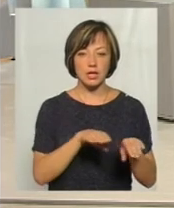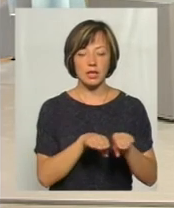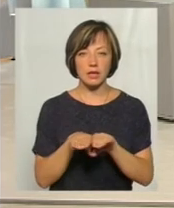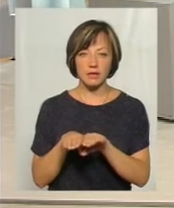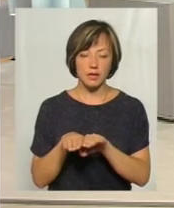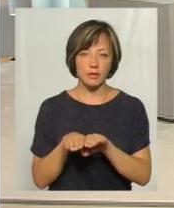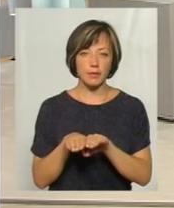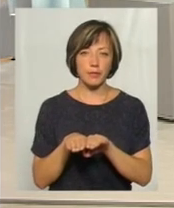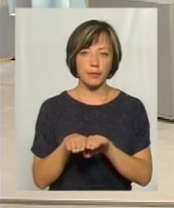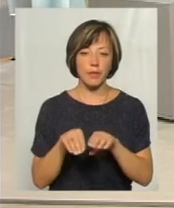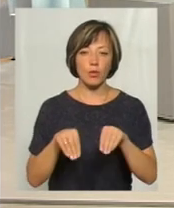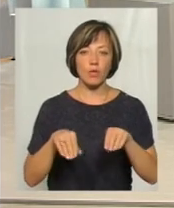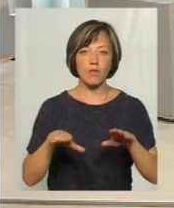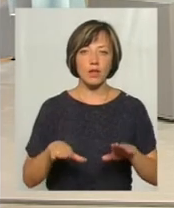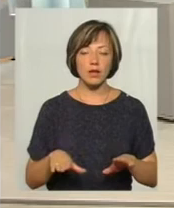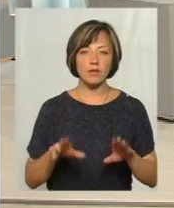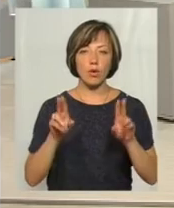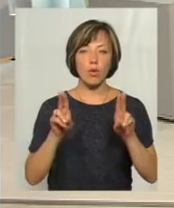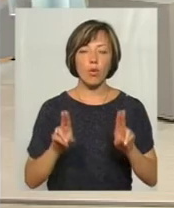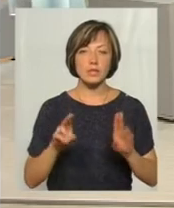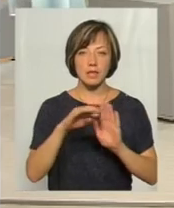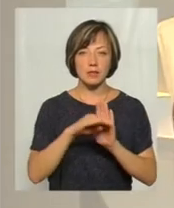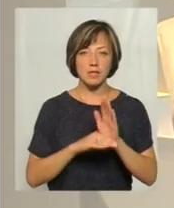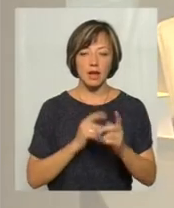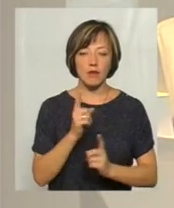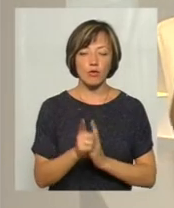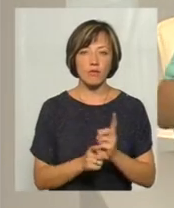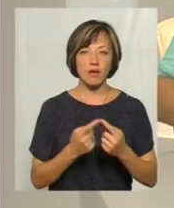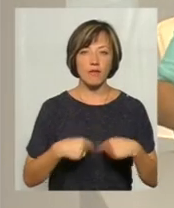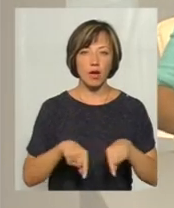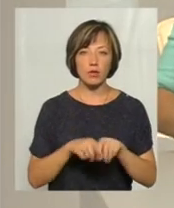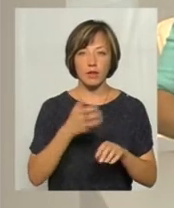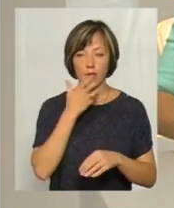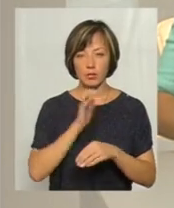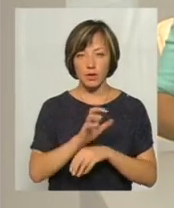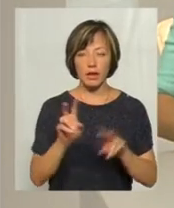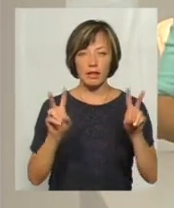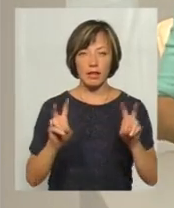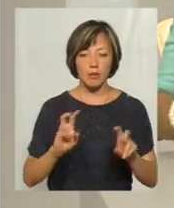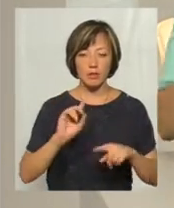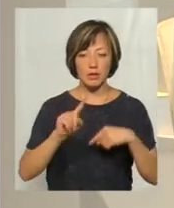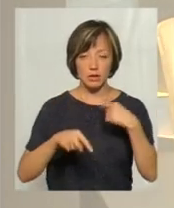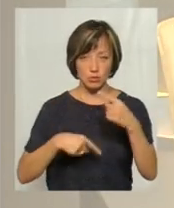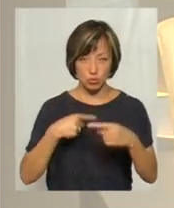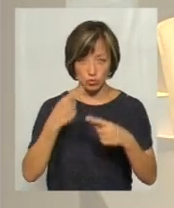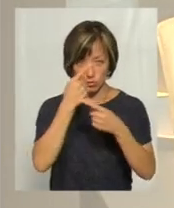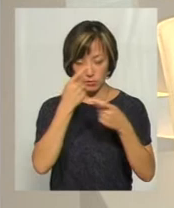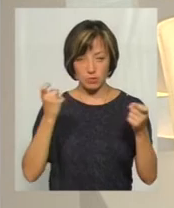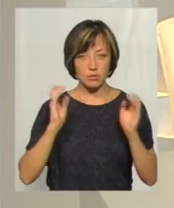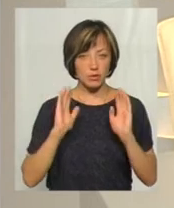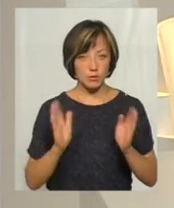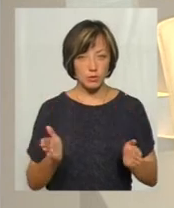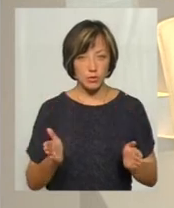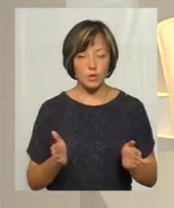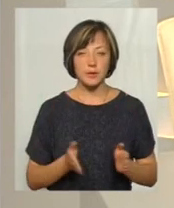виконавчої гілки влади, ухвалила концепцію реформування галузі теплопостачання. Ця тема буде однією